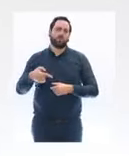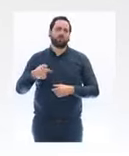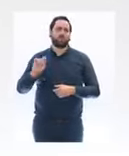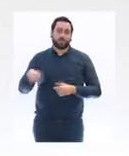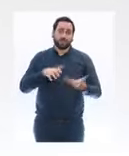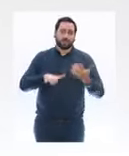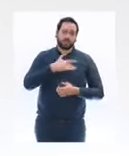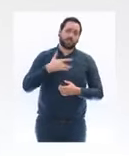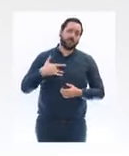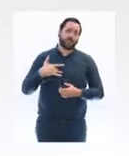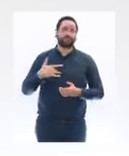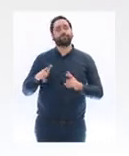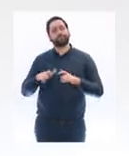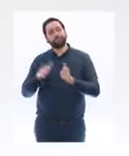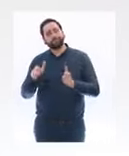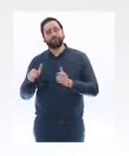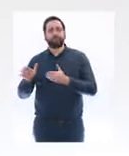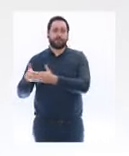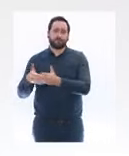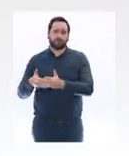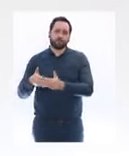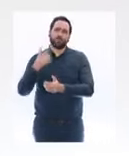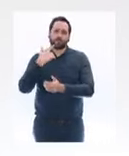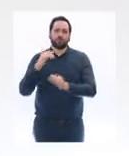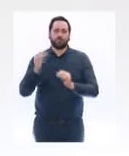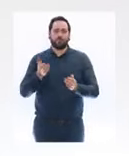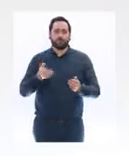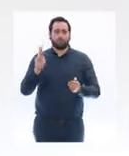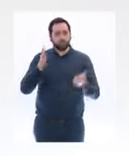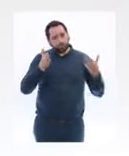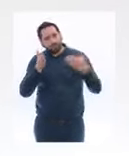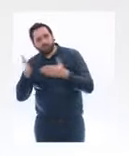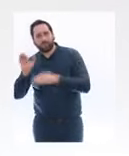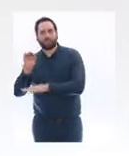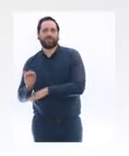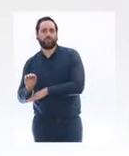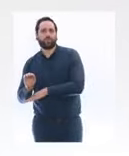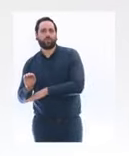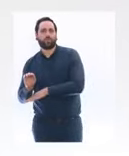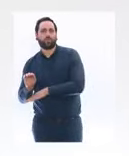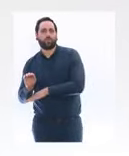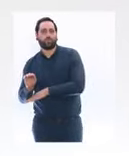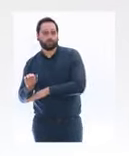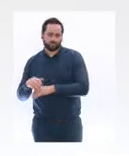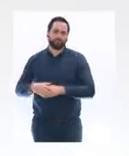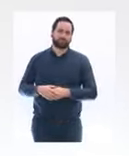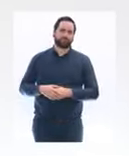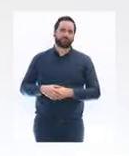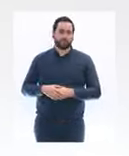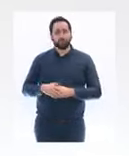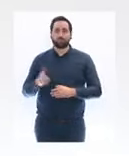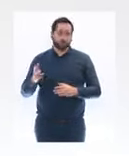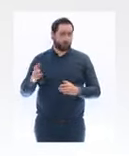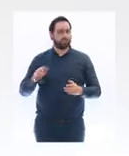pousser le curseur de la protection des entreprises. Et nous le poussons, comme je crois nous l'avons dit clairement, au maximum.